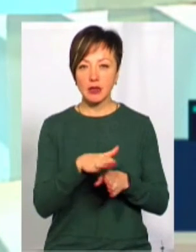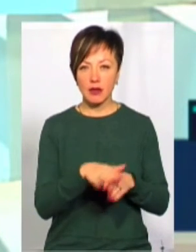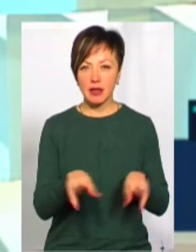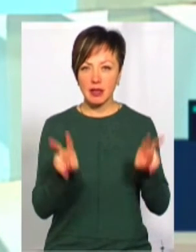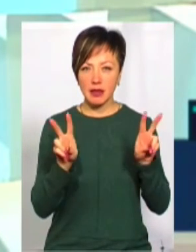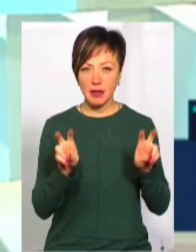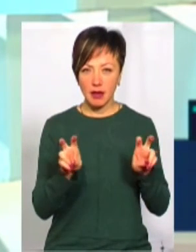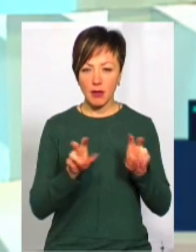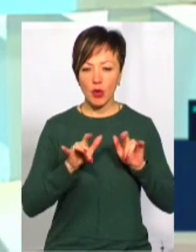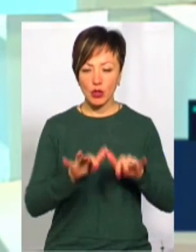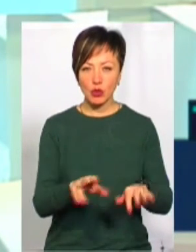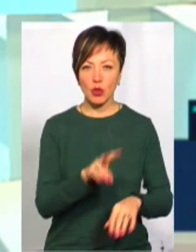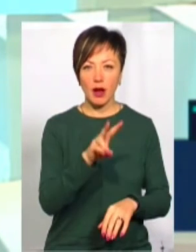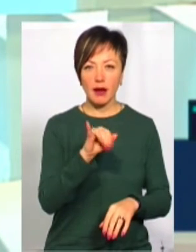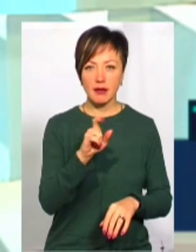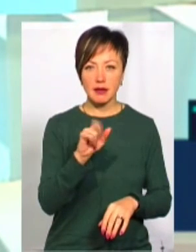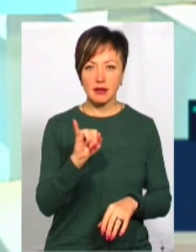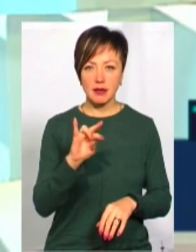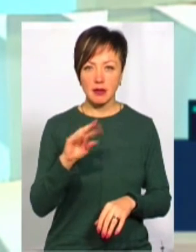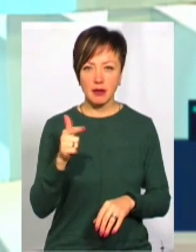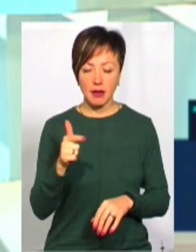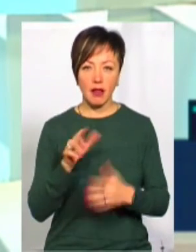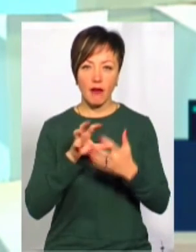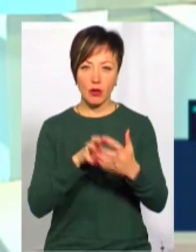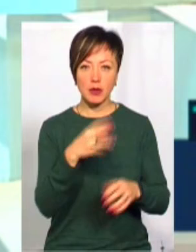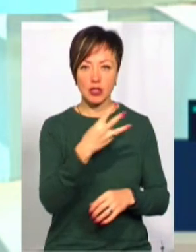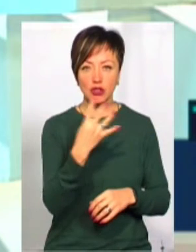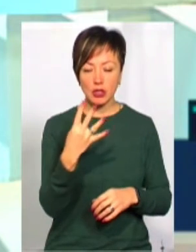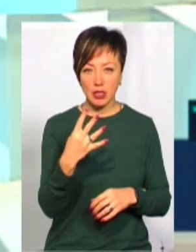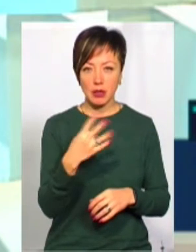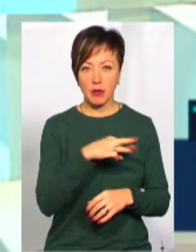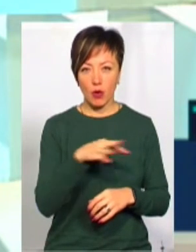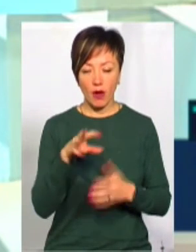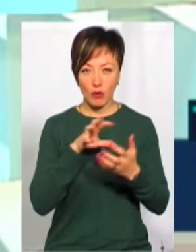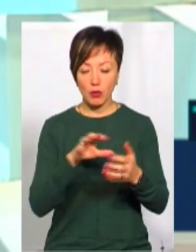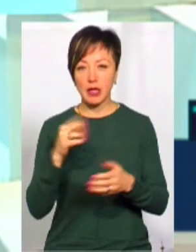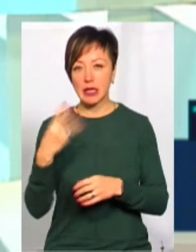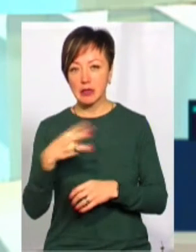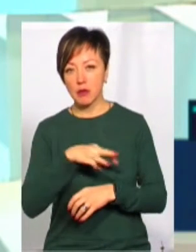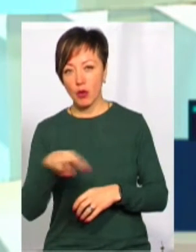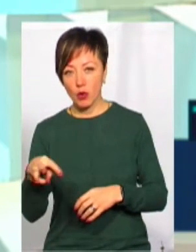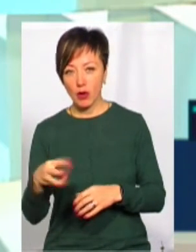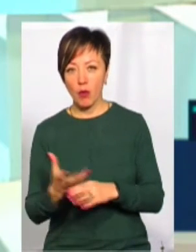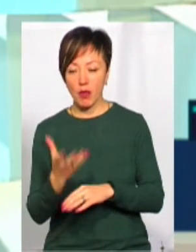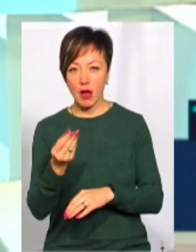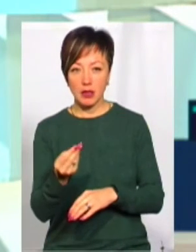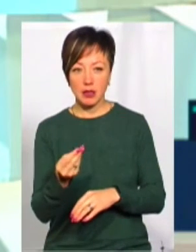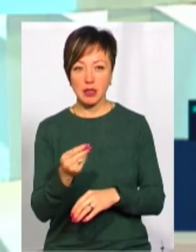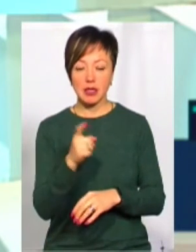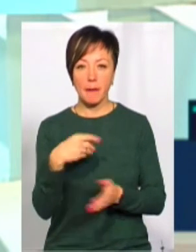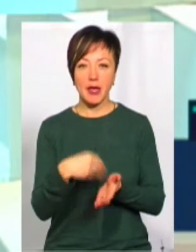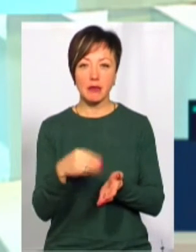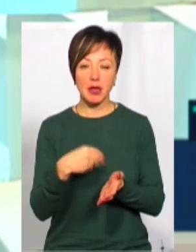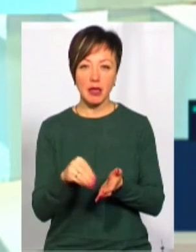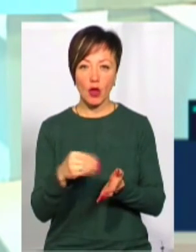на автобуси буде передбачено 34 мільйона гривень, і 30 мільйонів буде передбачено для оплати лізами за